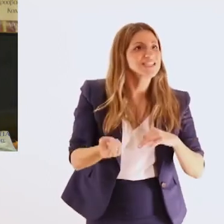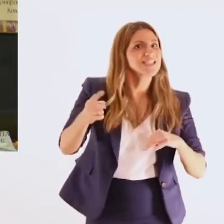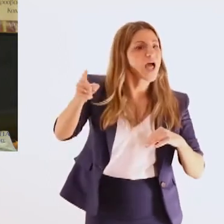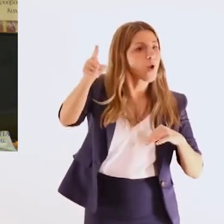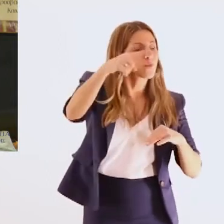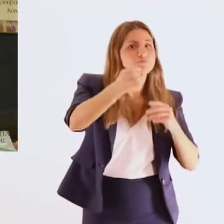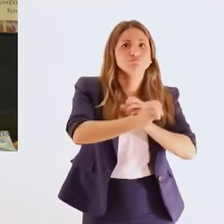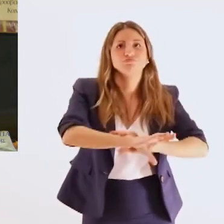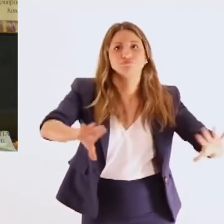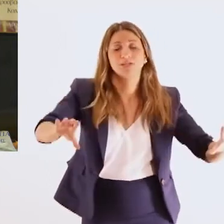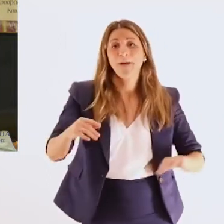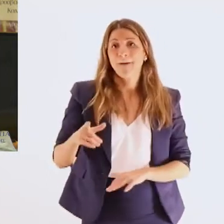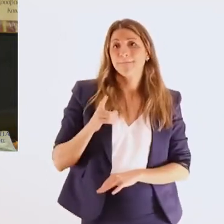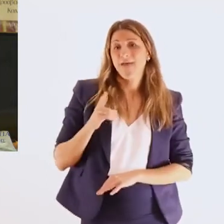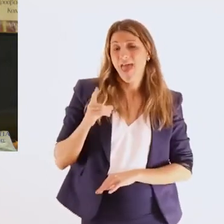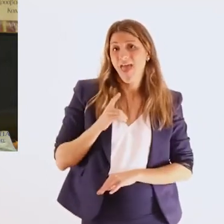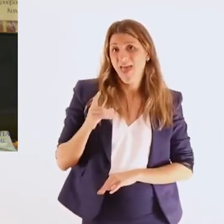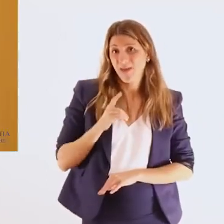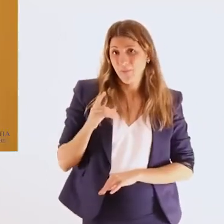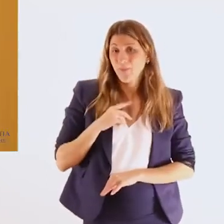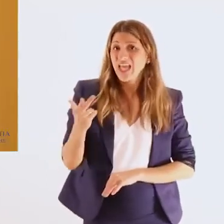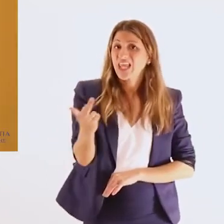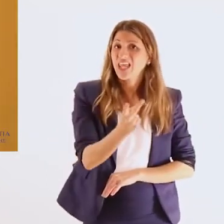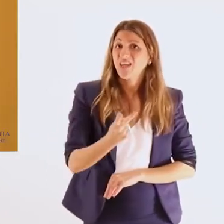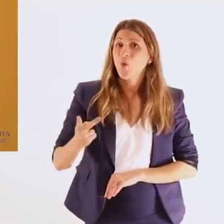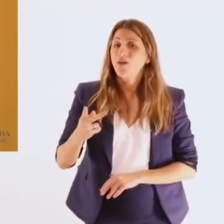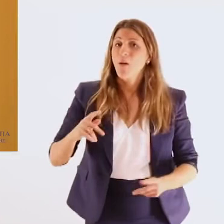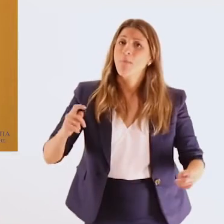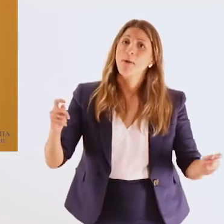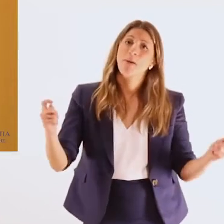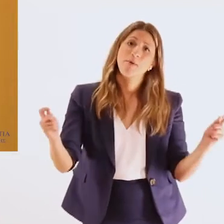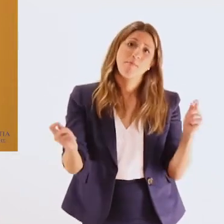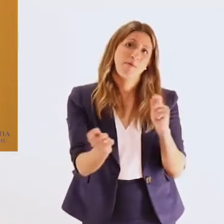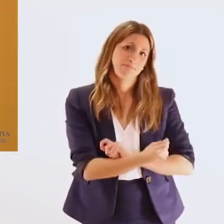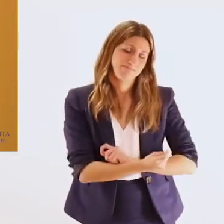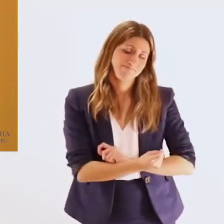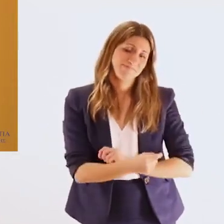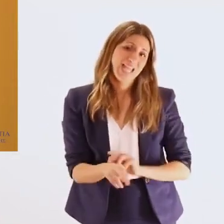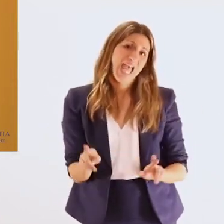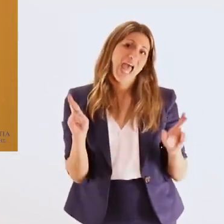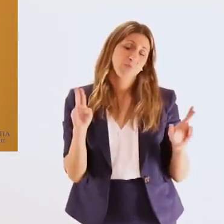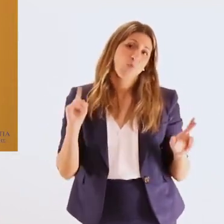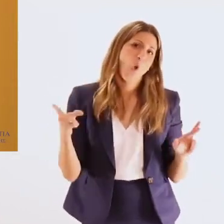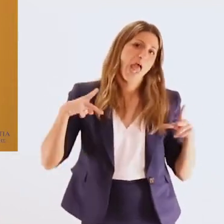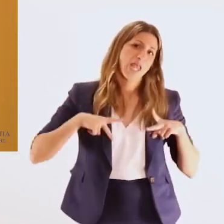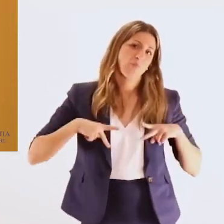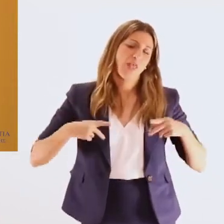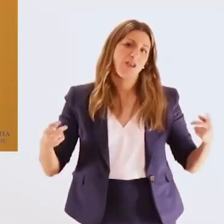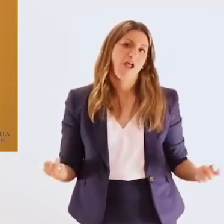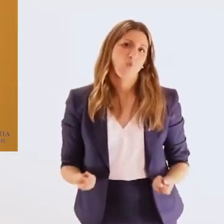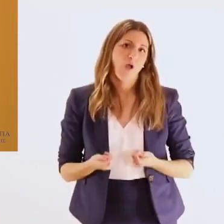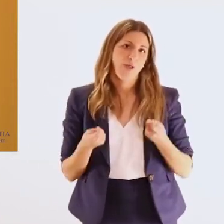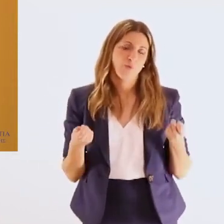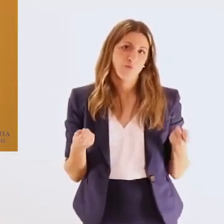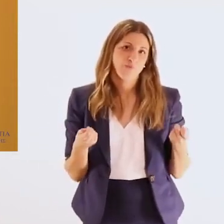παράδειγμα για τα υπόλοιπα υπουργεία της χώρας μας Είναι για τη Συνομοσπονδία και το